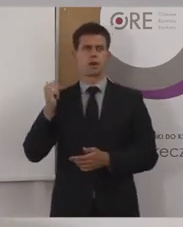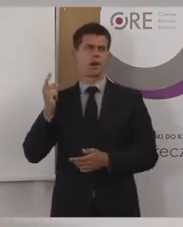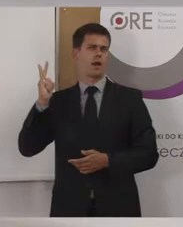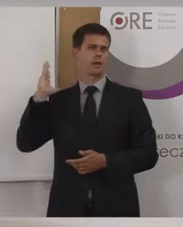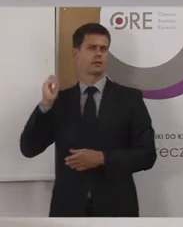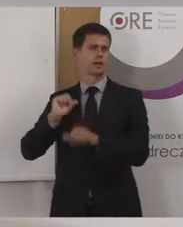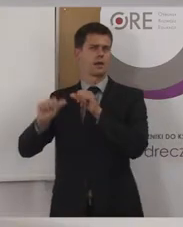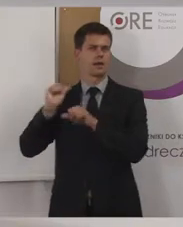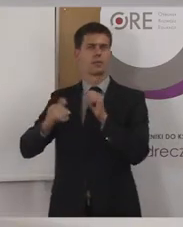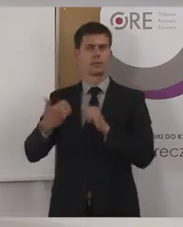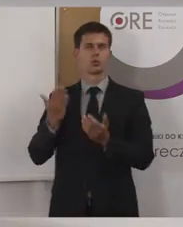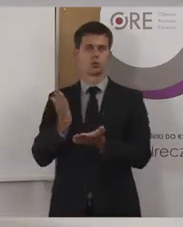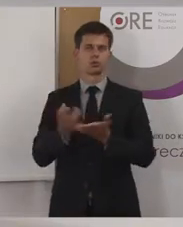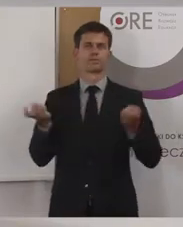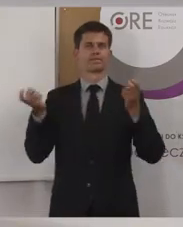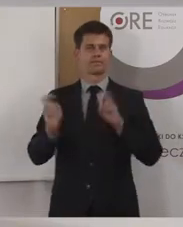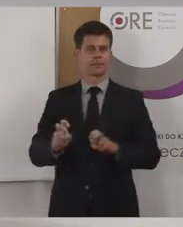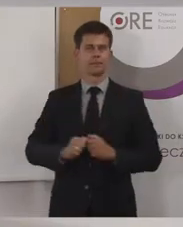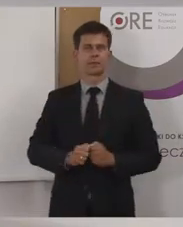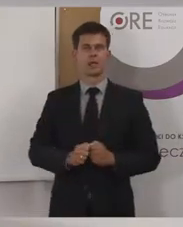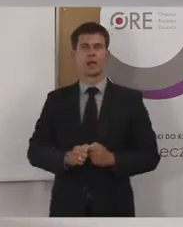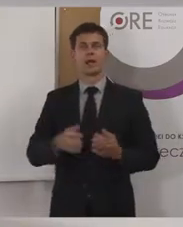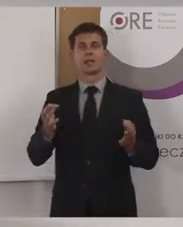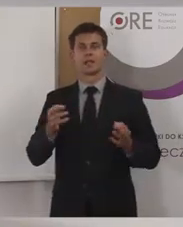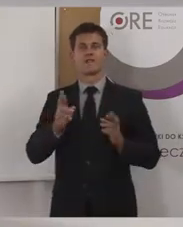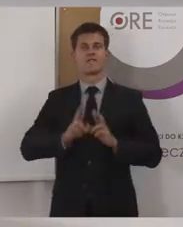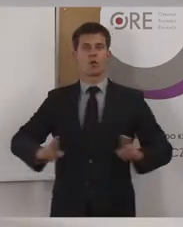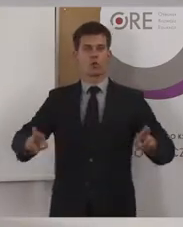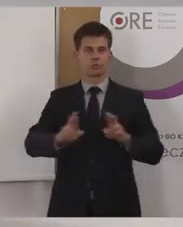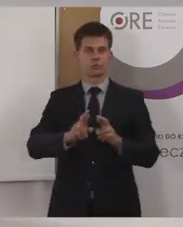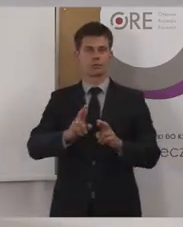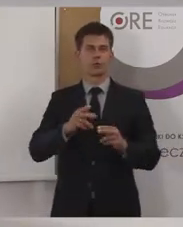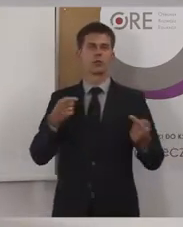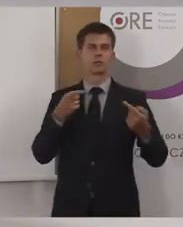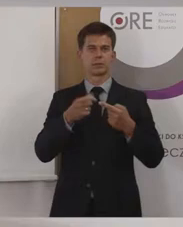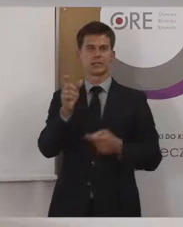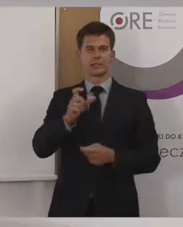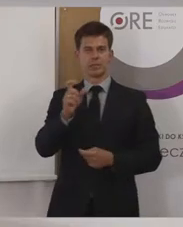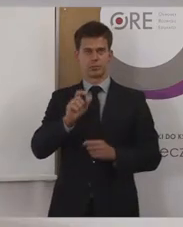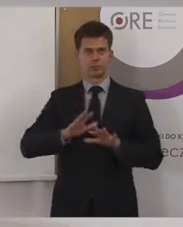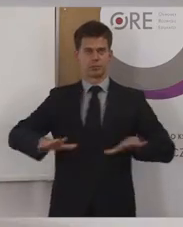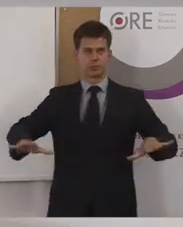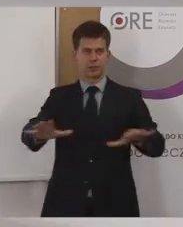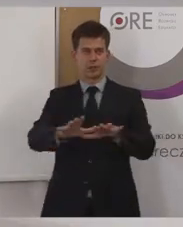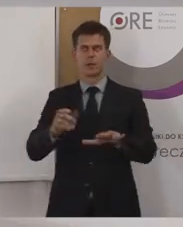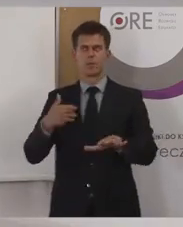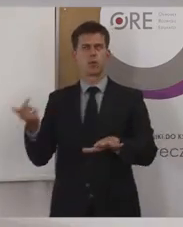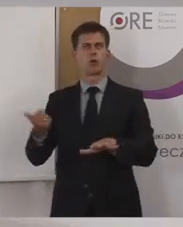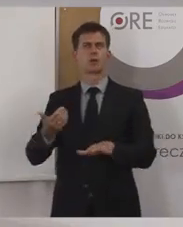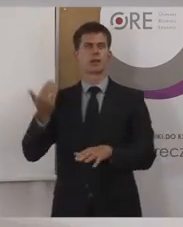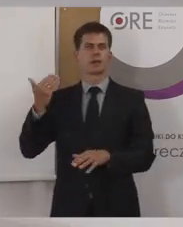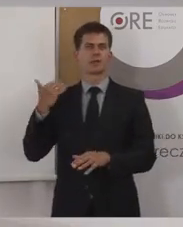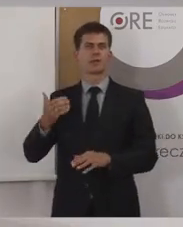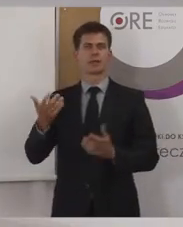funkcjonuje. Jako Forum Dostępnej Cyberprzestrzeni, myśmy kilka lat temu podjęli proces